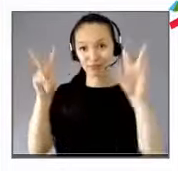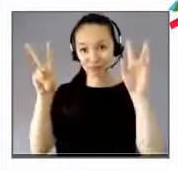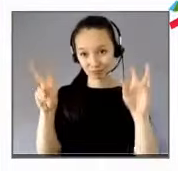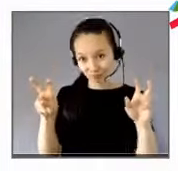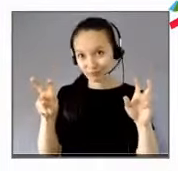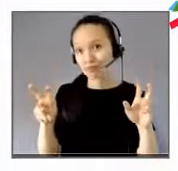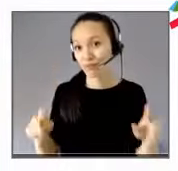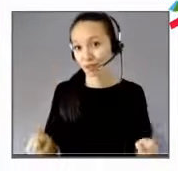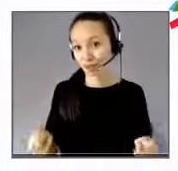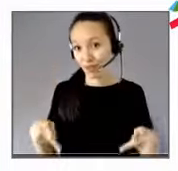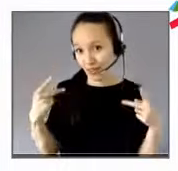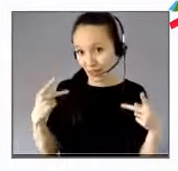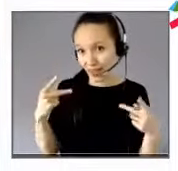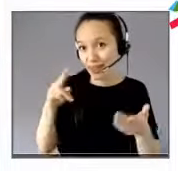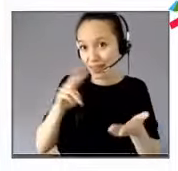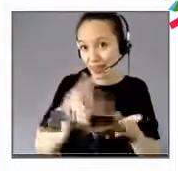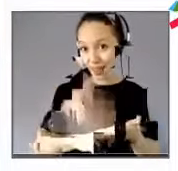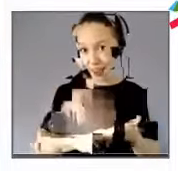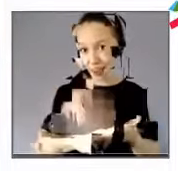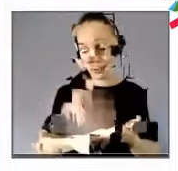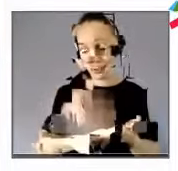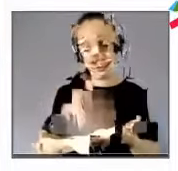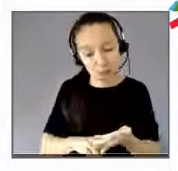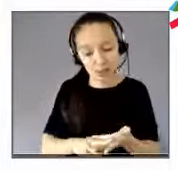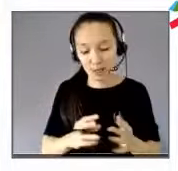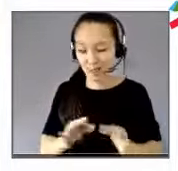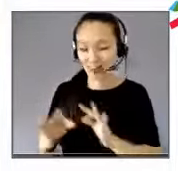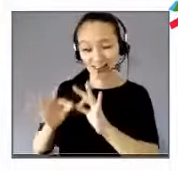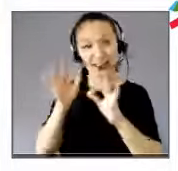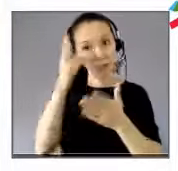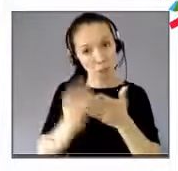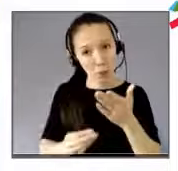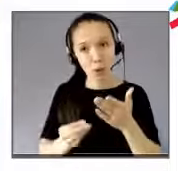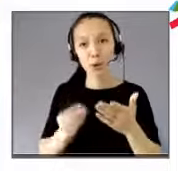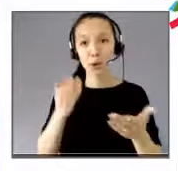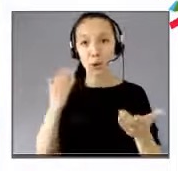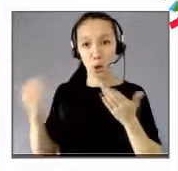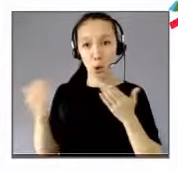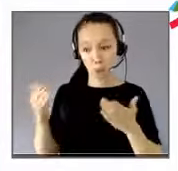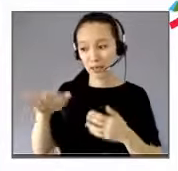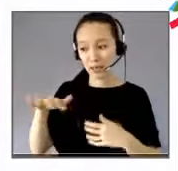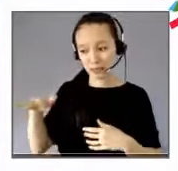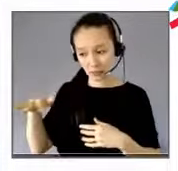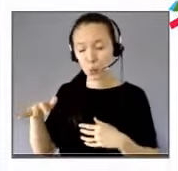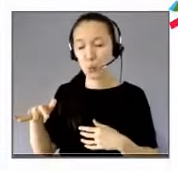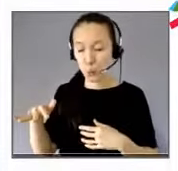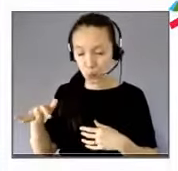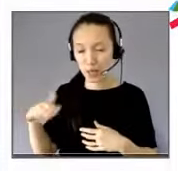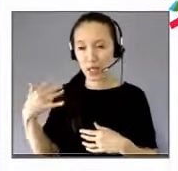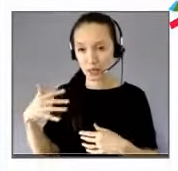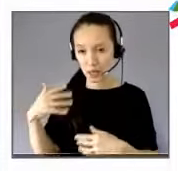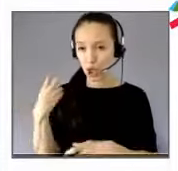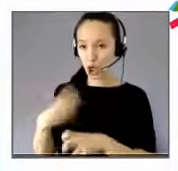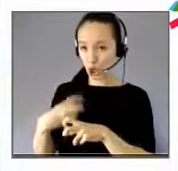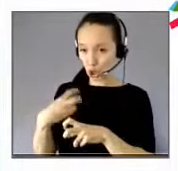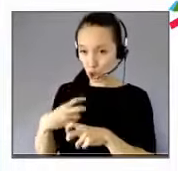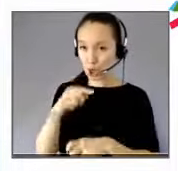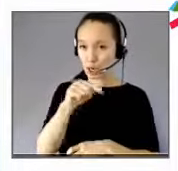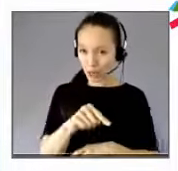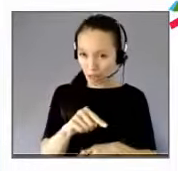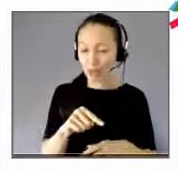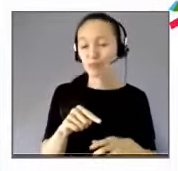cruelle en termes de manque de fraternité que la vie en entreprise qui a un certain nombre de règles et de cadres qui